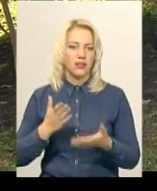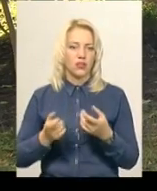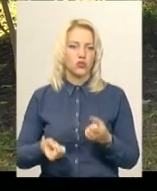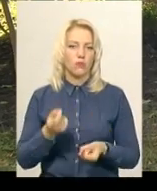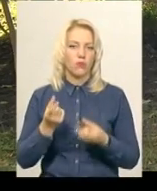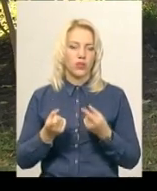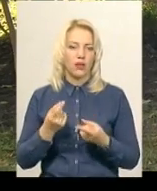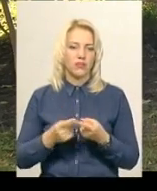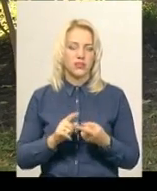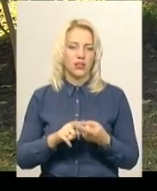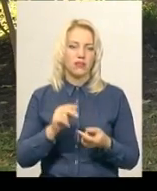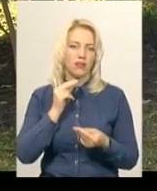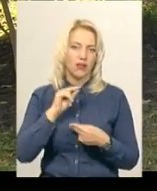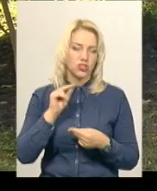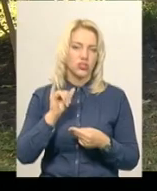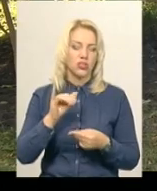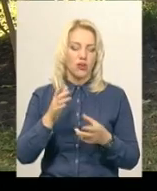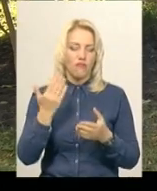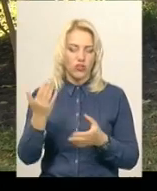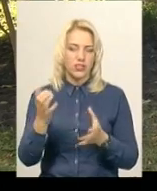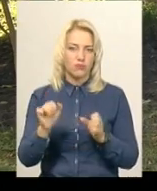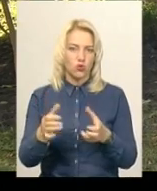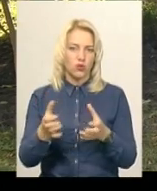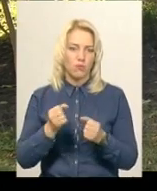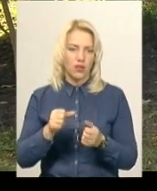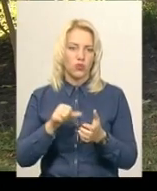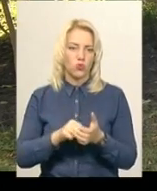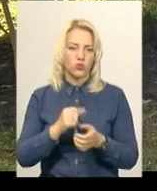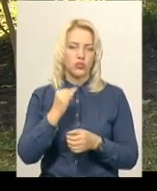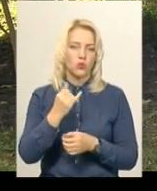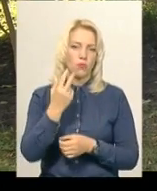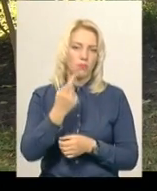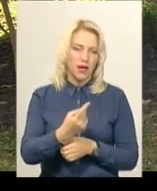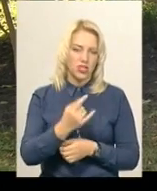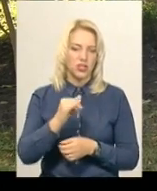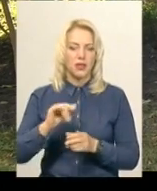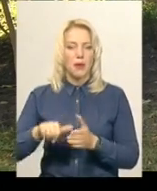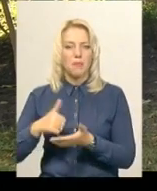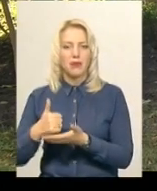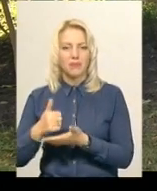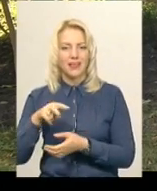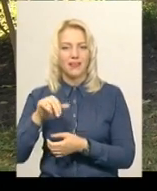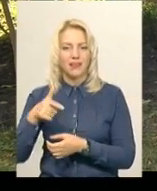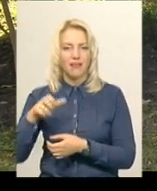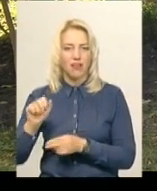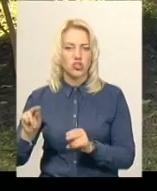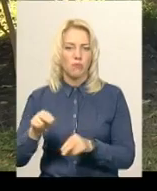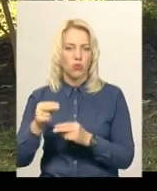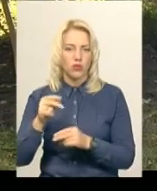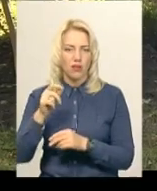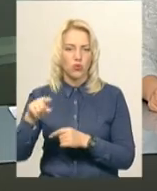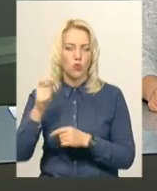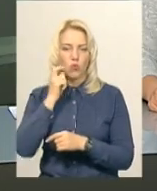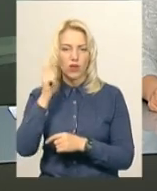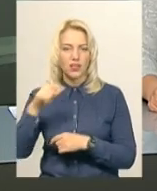себе краще, вони можуть прати участь і в змаганнях першої, і навіть в прем'єр-ліги Чемпіонату України з футболу.